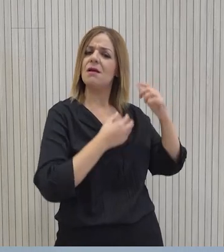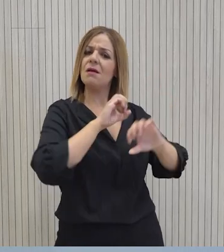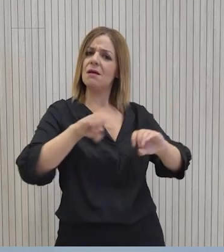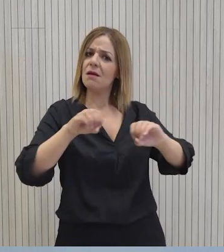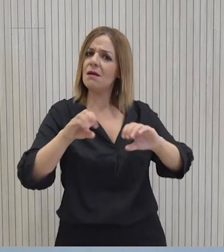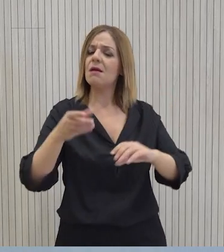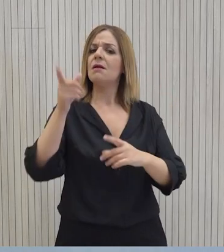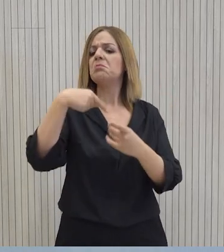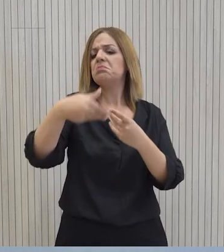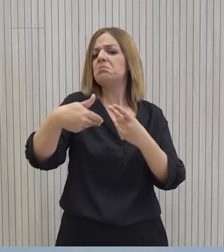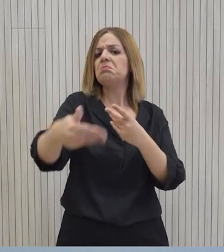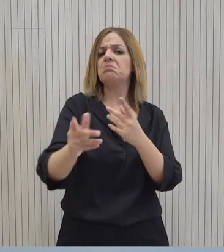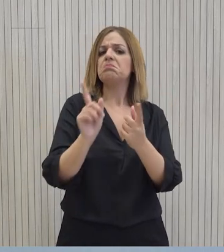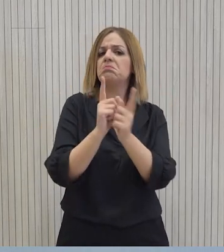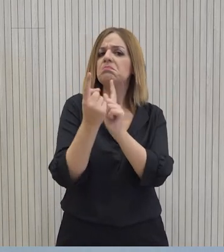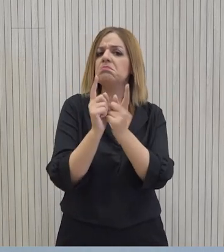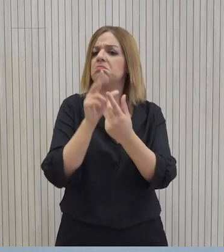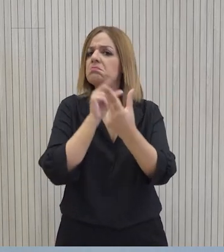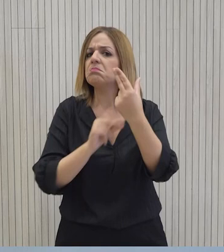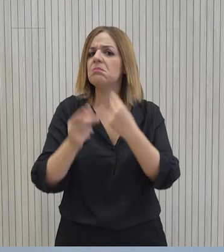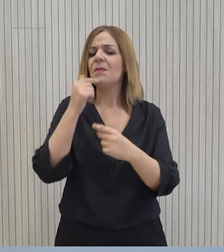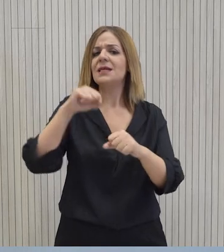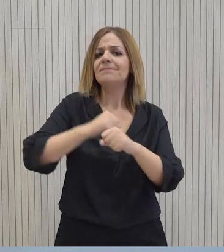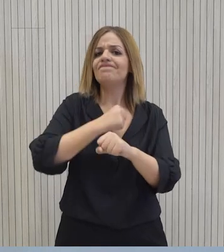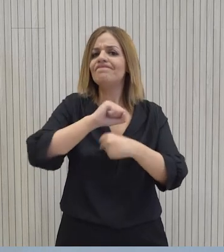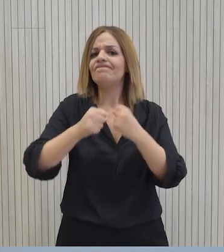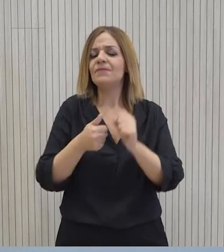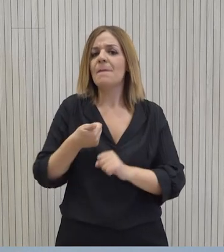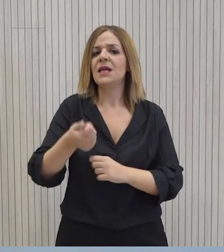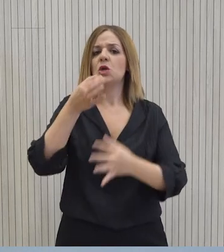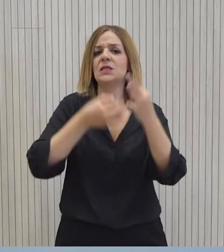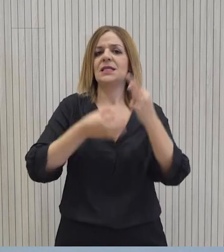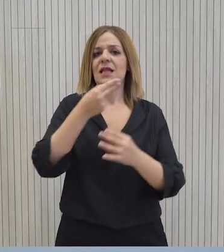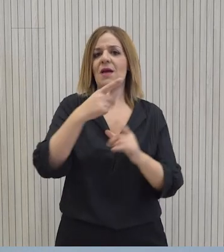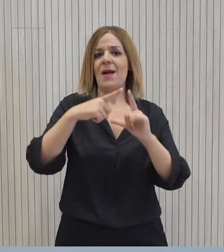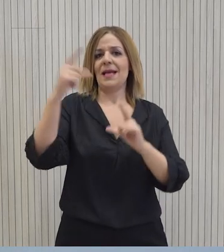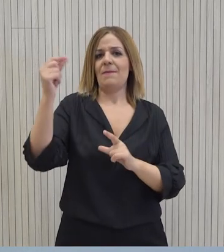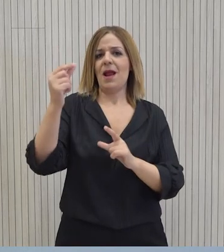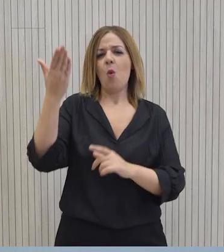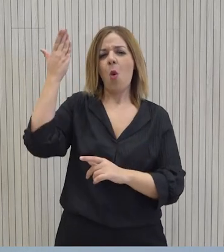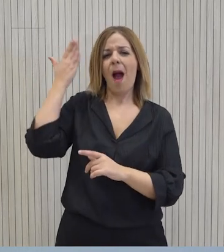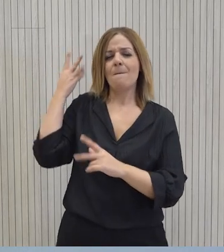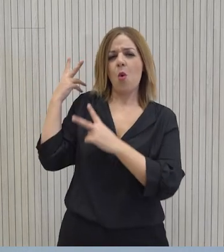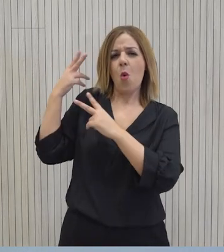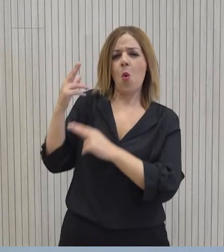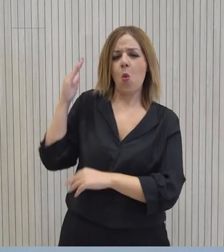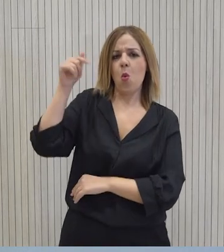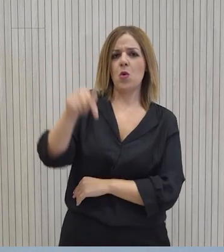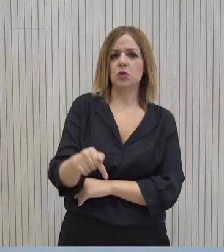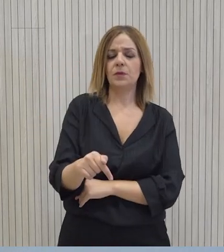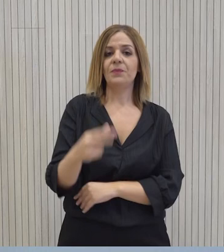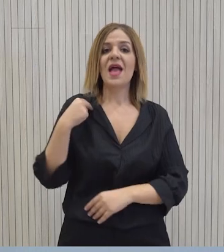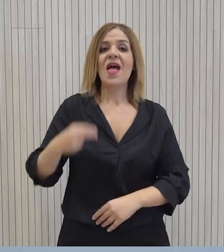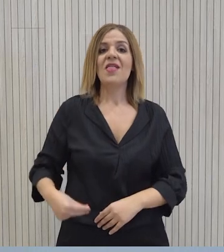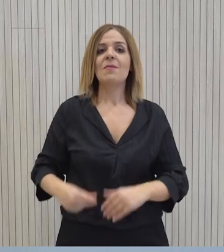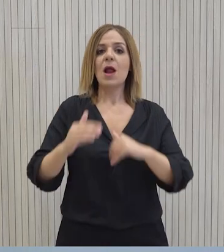αλλά και για τις επόμενες ενέργειες στην προσπάθεια που καταβάλουμε για την επανέναρξη των διαπραγματεύσεων από το σημείο που έχουν διακοπεί. Ο